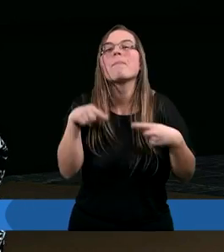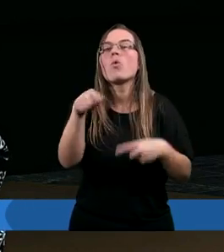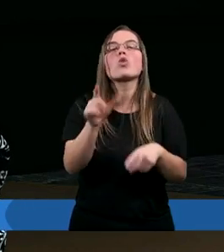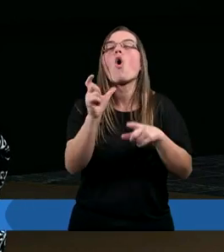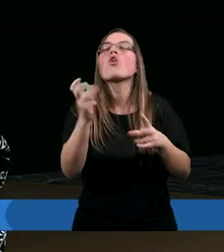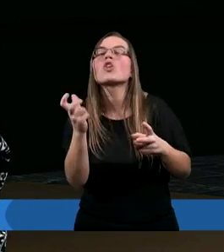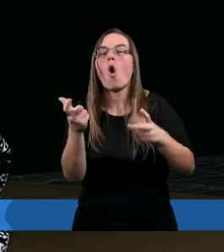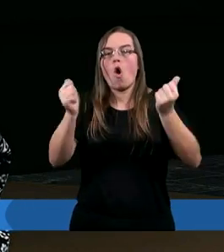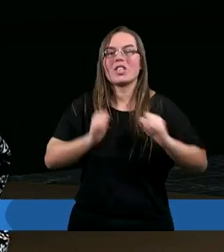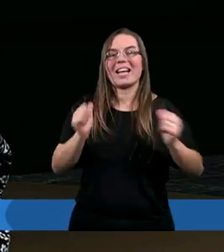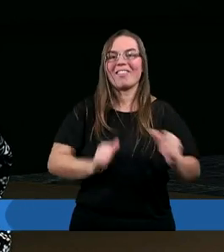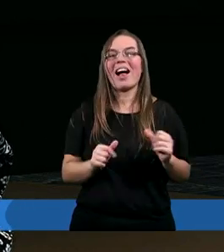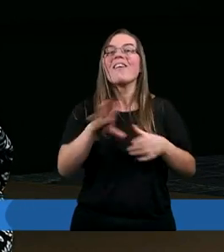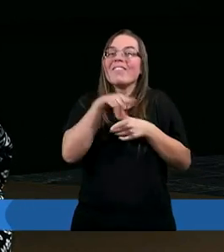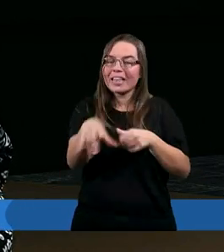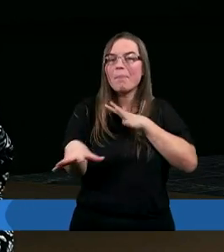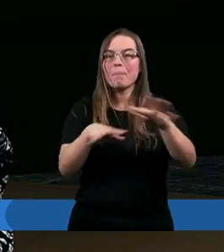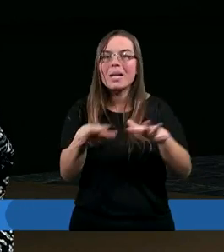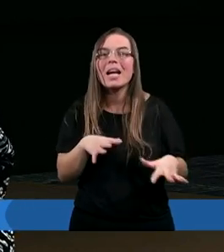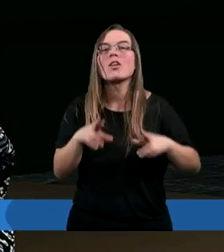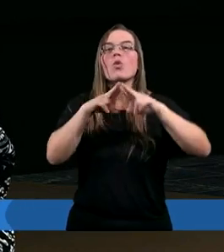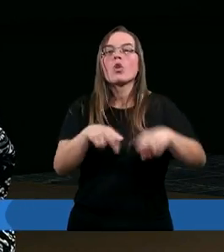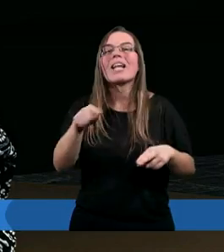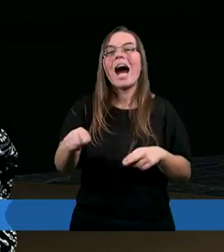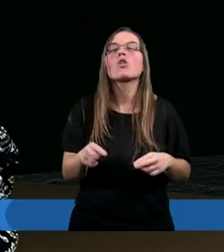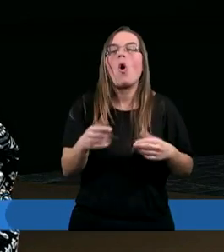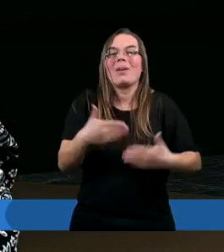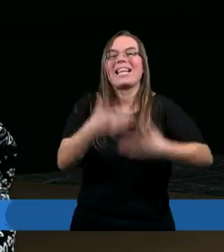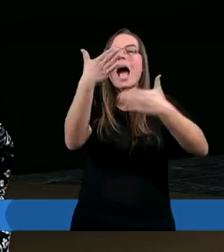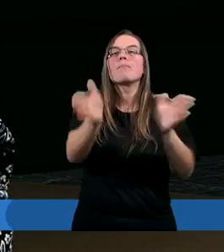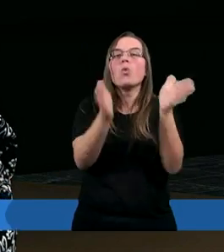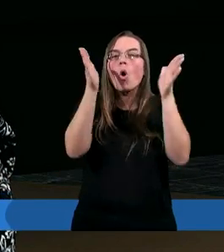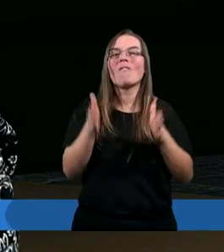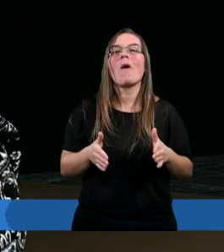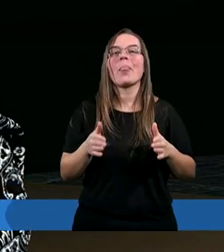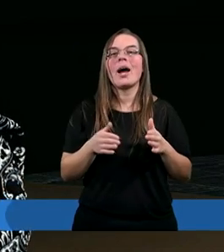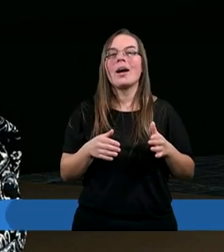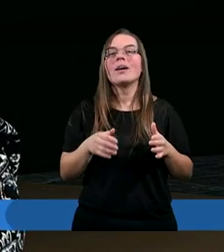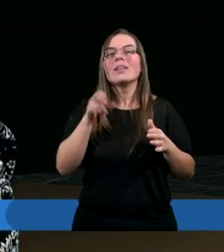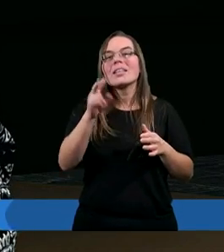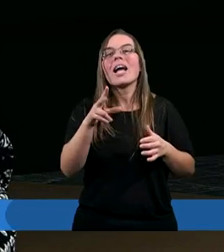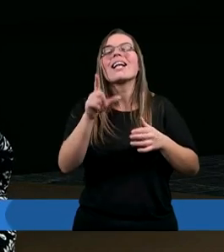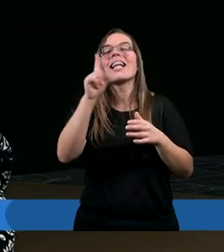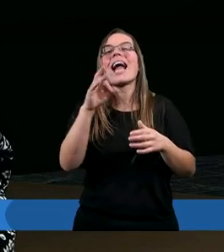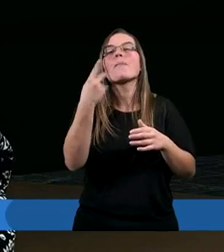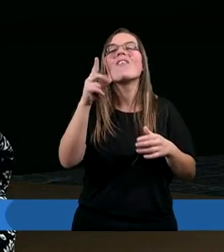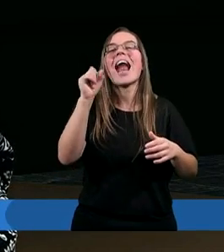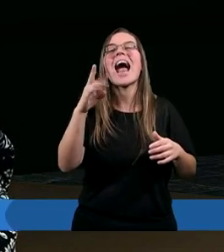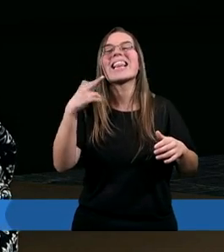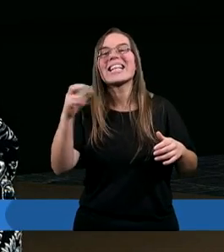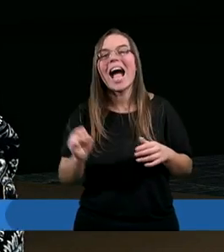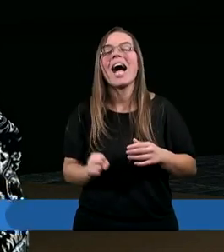czego oczekiwali, bo w tym miejscu została po prostu zamurowana zamkowa latryna.